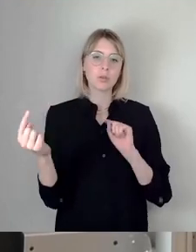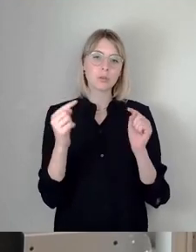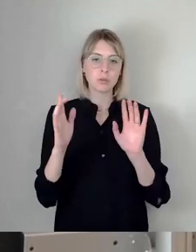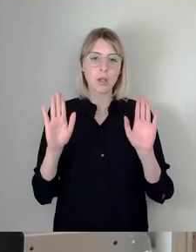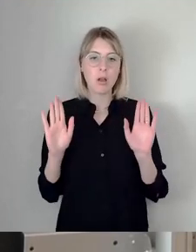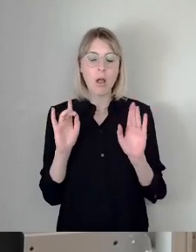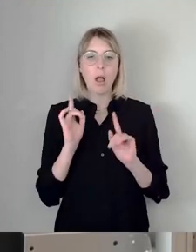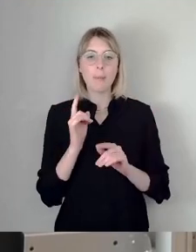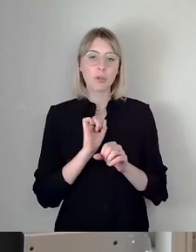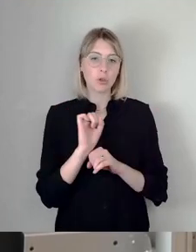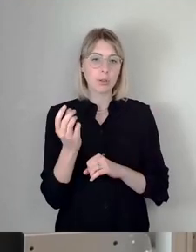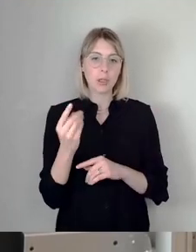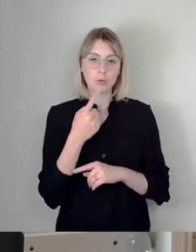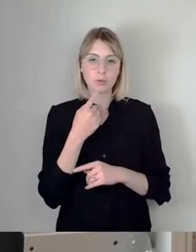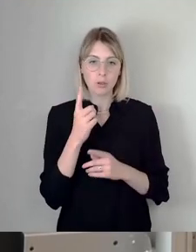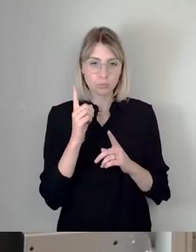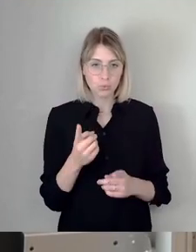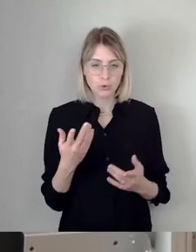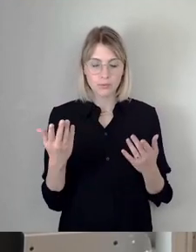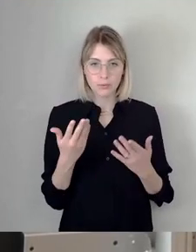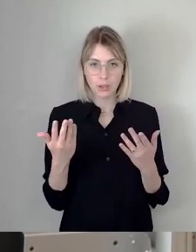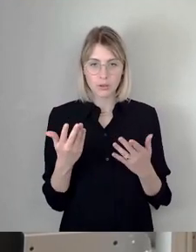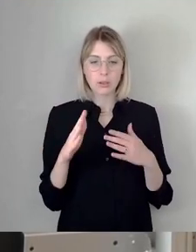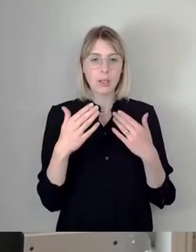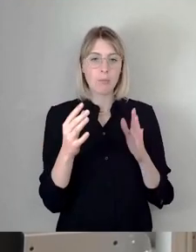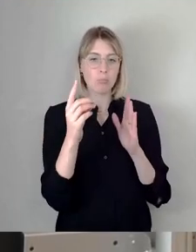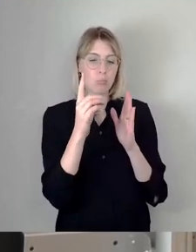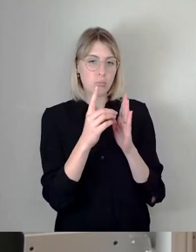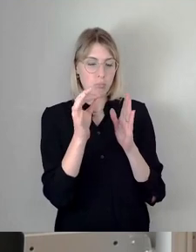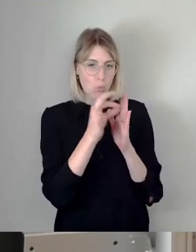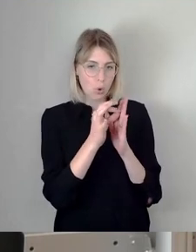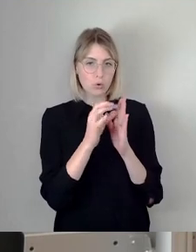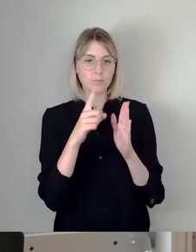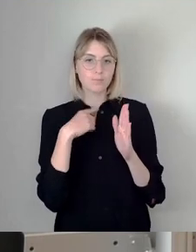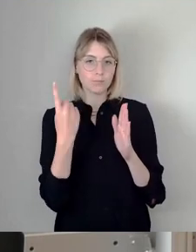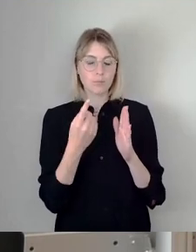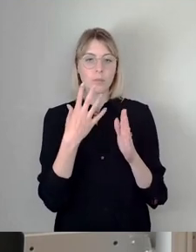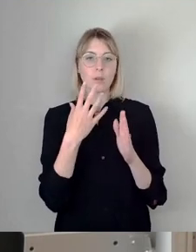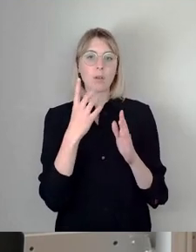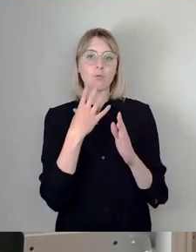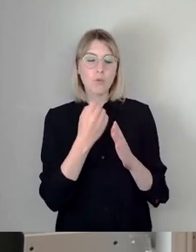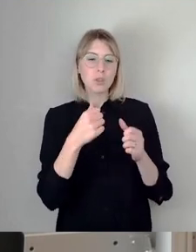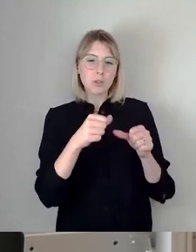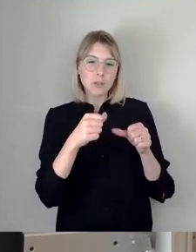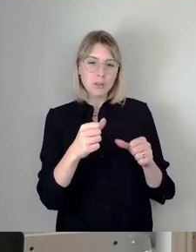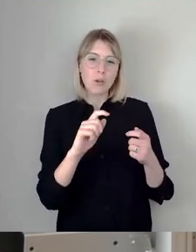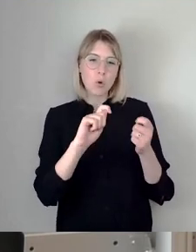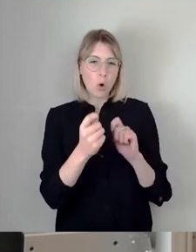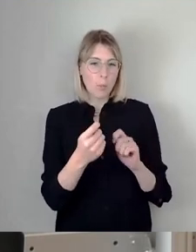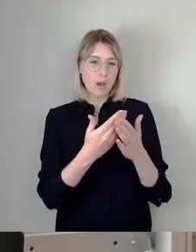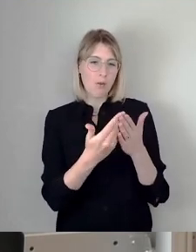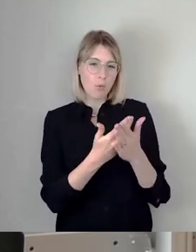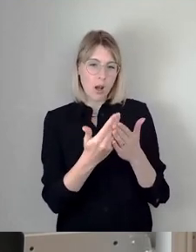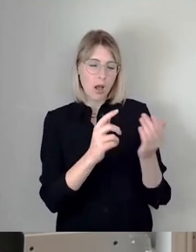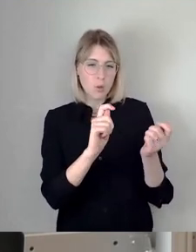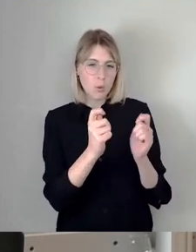Aber vielleicht gibt es ja nochmal einen wesentlichen Punkt, warum wir da auch auf Änderungen gedrungen haben in der Vorlage. Das war einerseits das, was schon